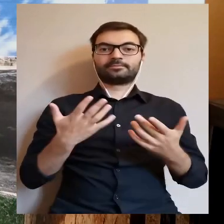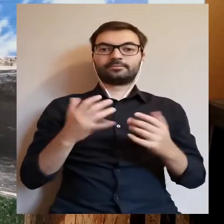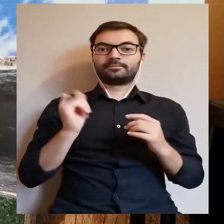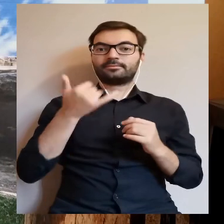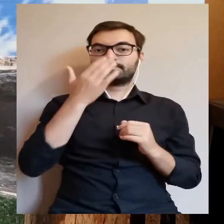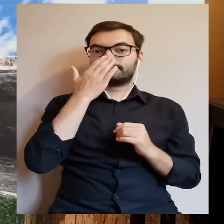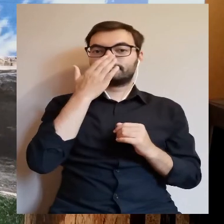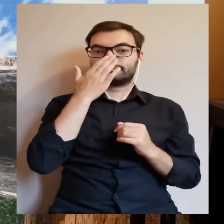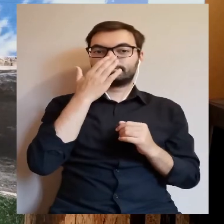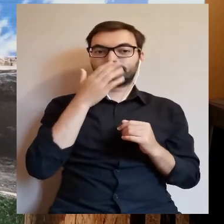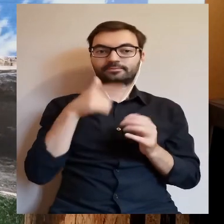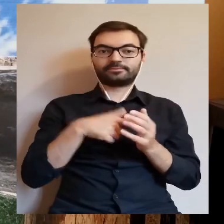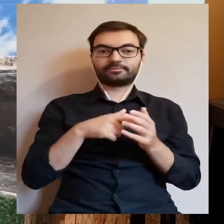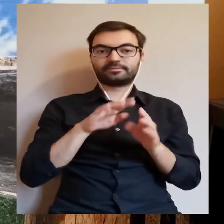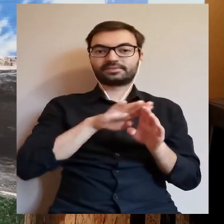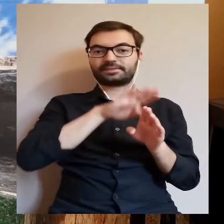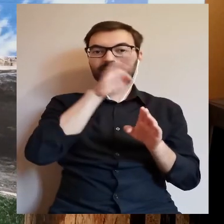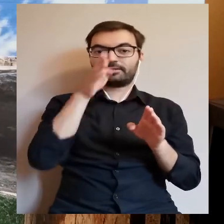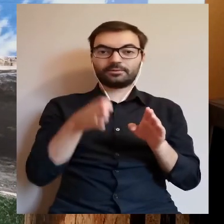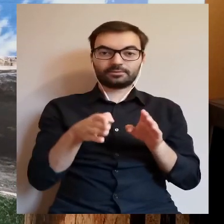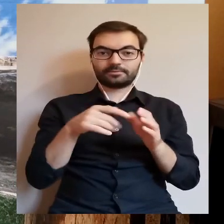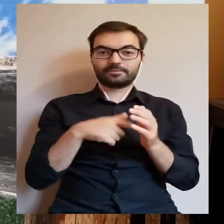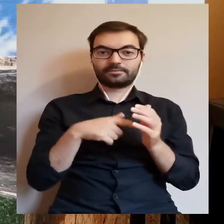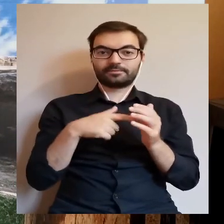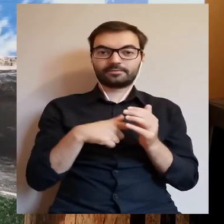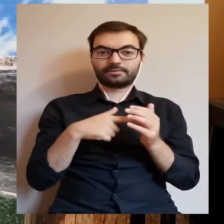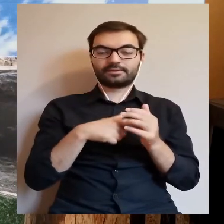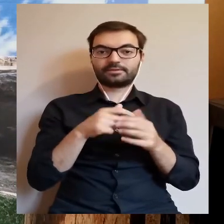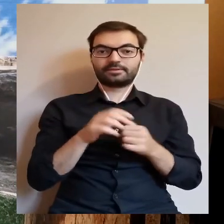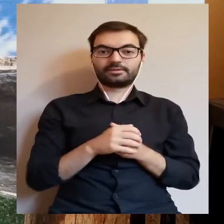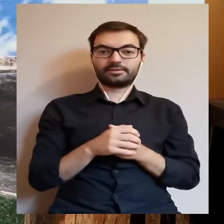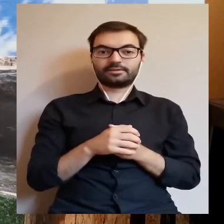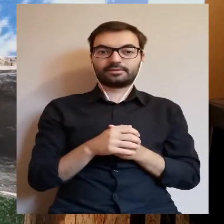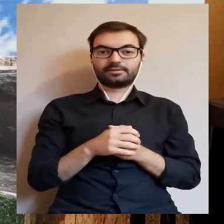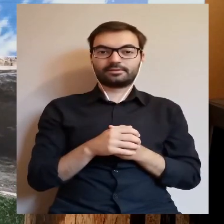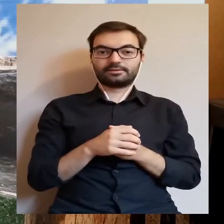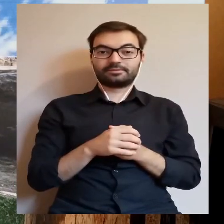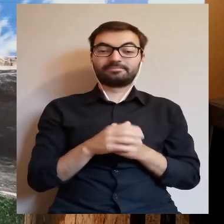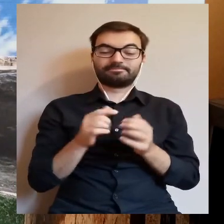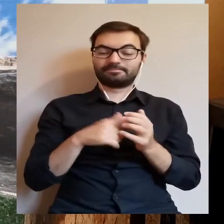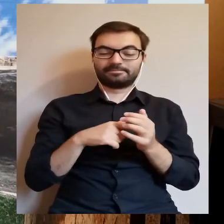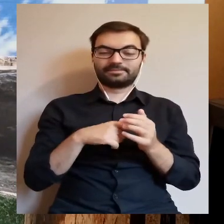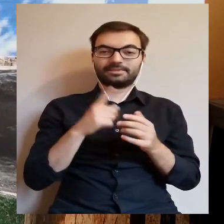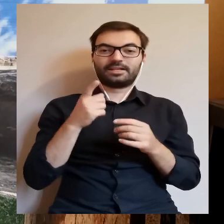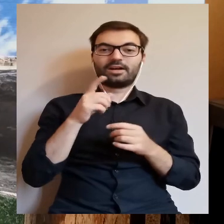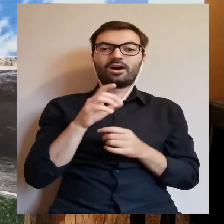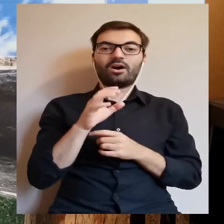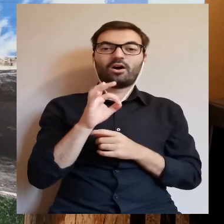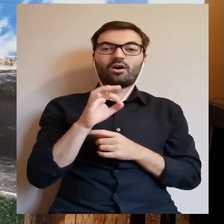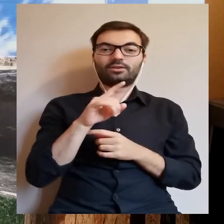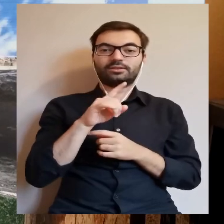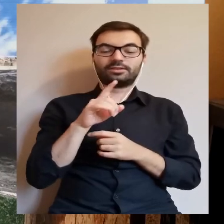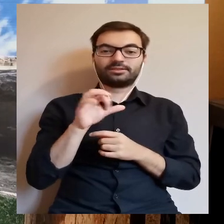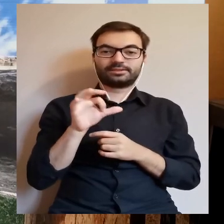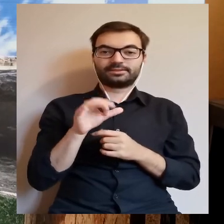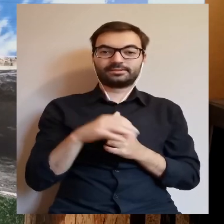Jak się nazywa ten wał? No Dorotko, to już nie jest Kanzas. Os